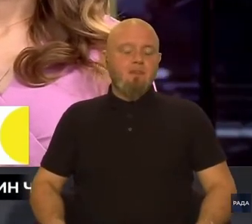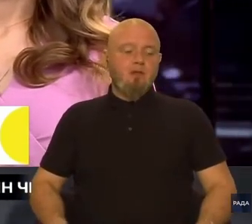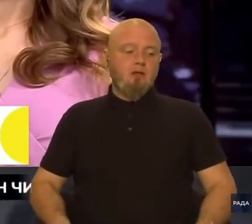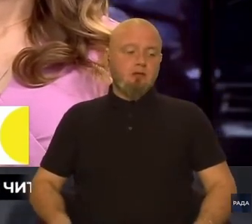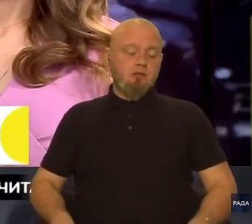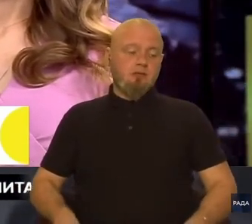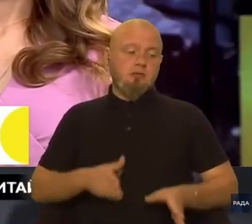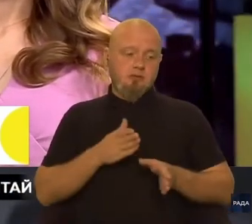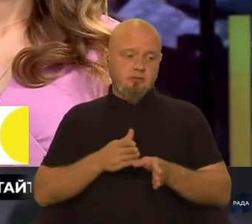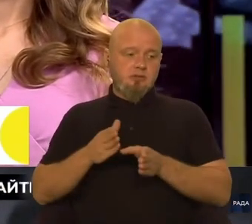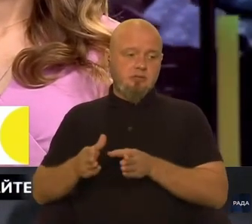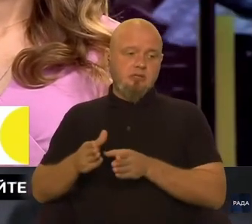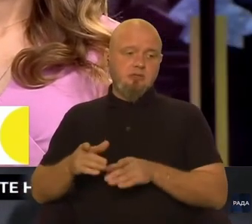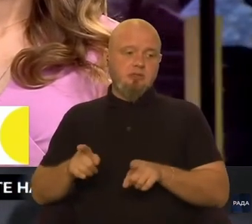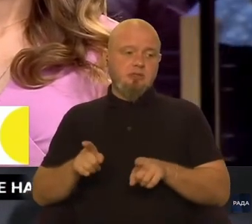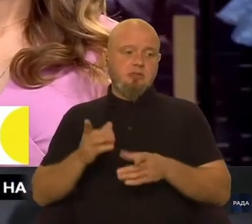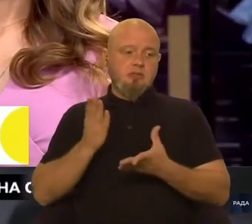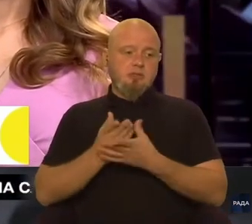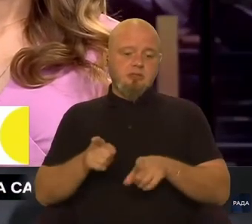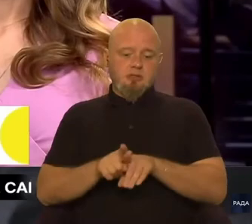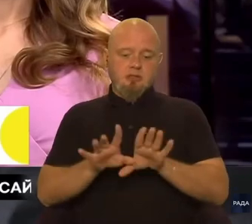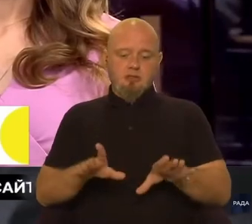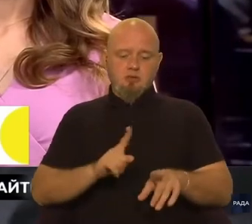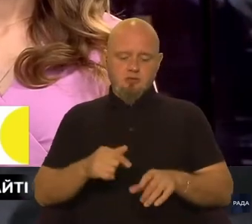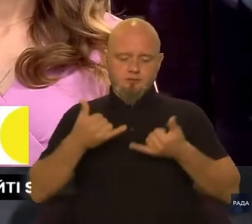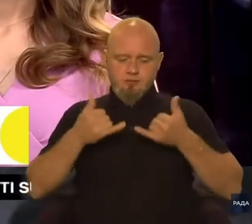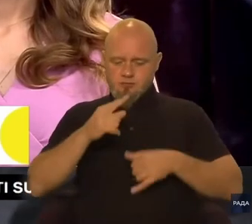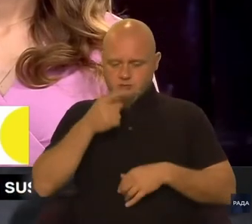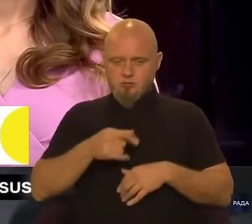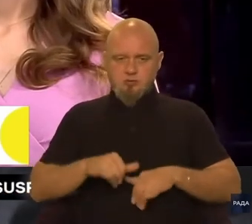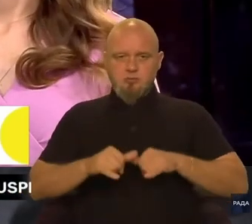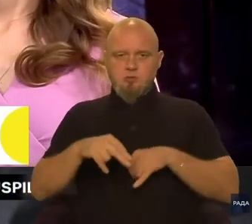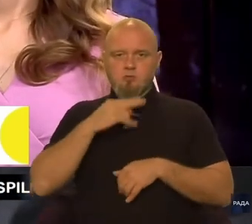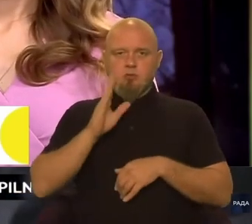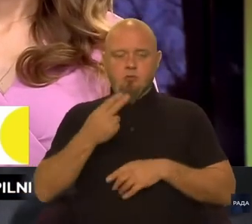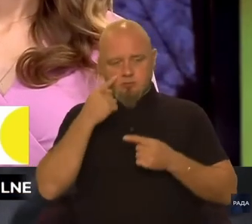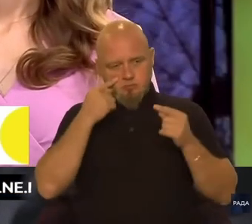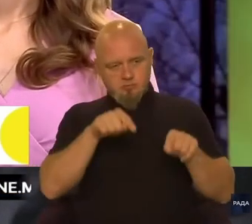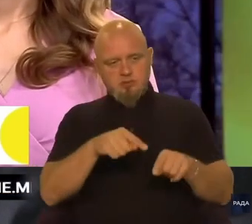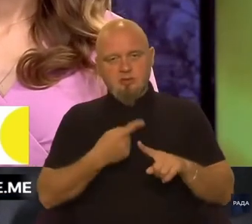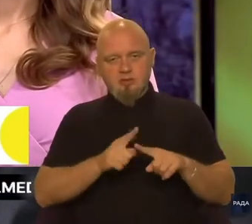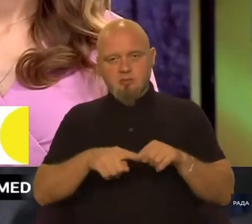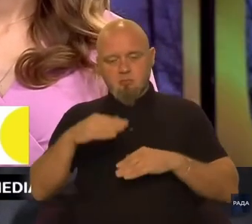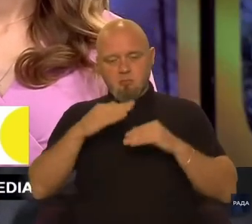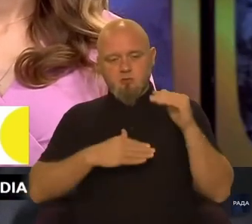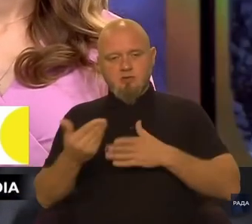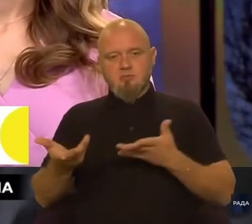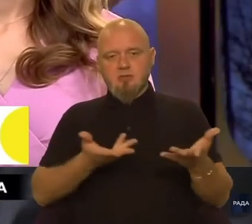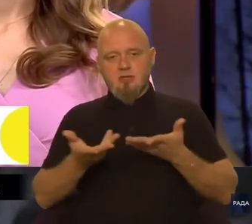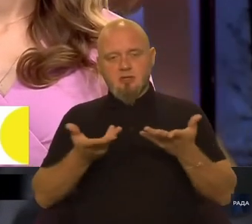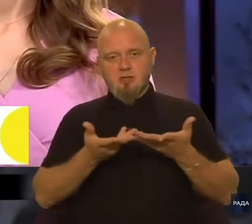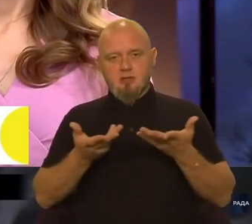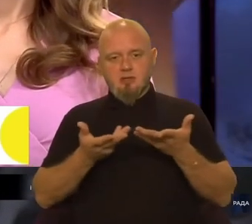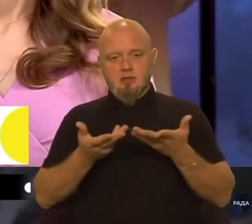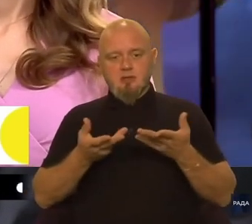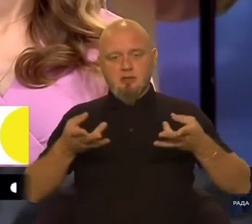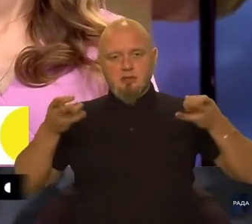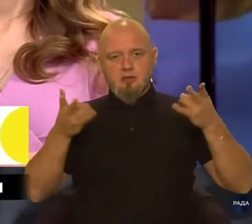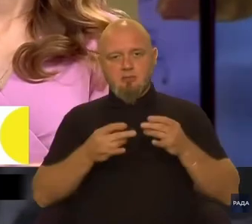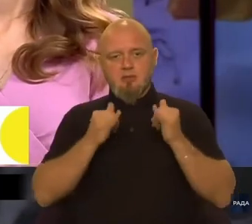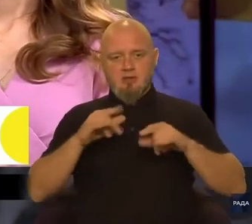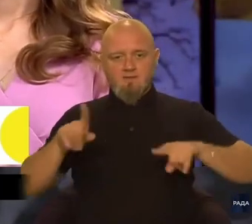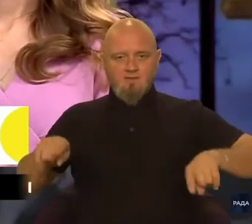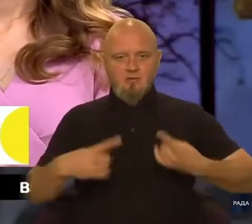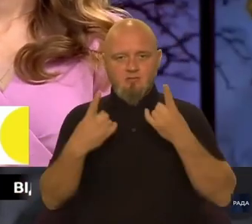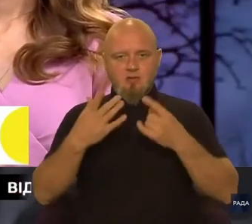Тенденції складені таким чином, що в цьому році більша увага буде переділятися тим професіям, які необхідні для